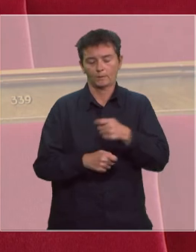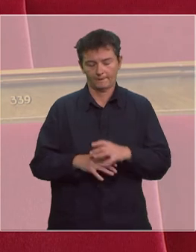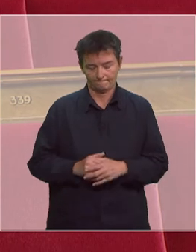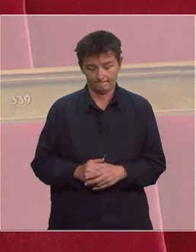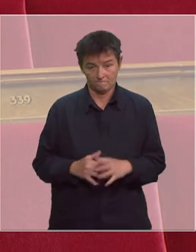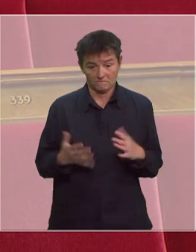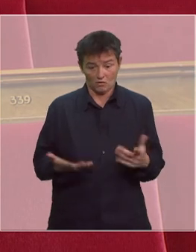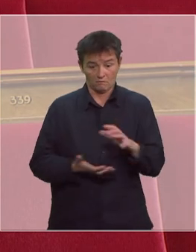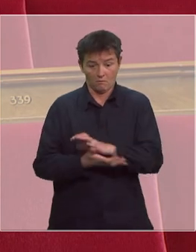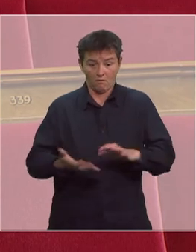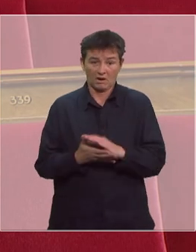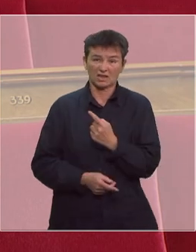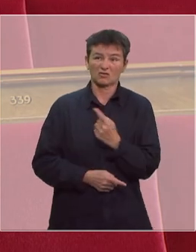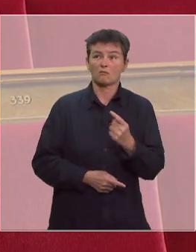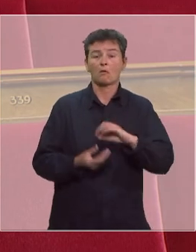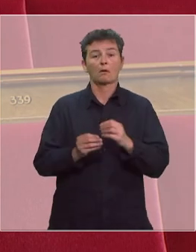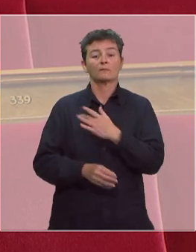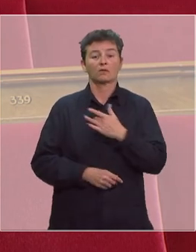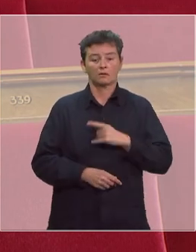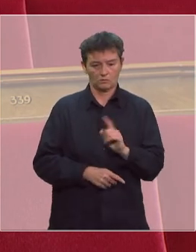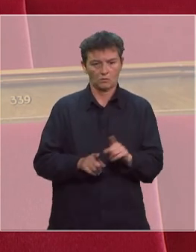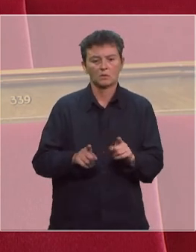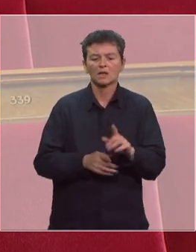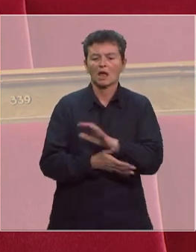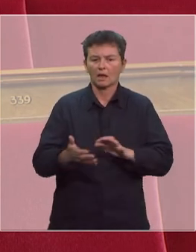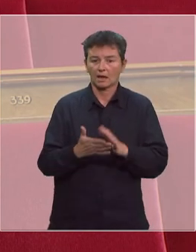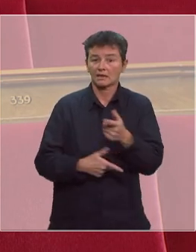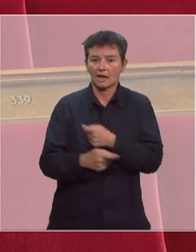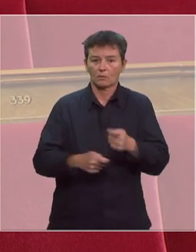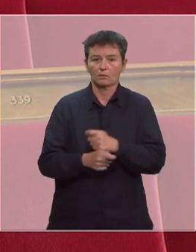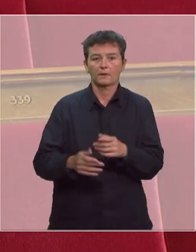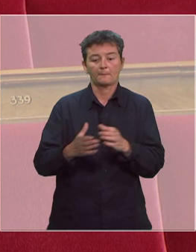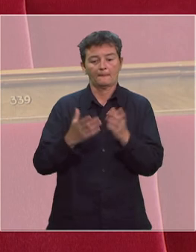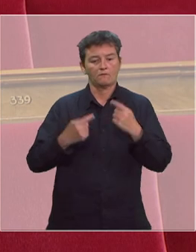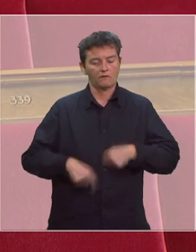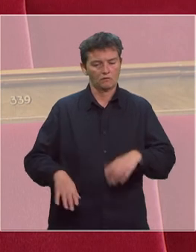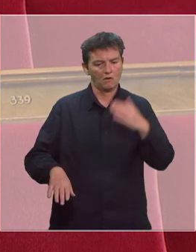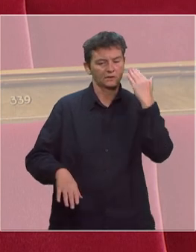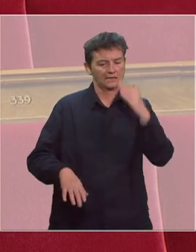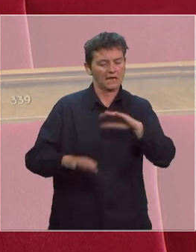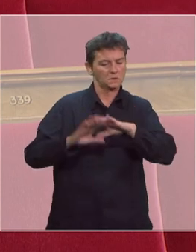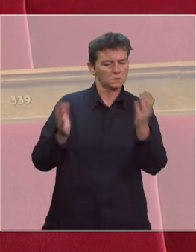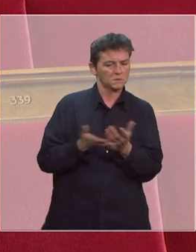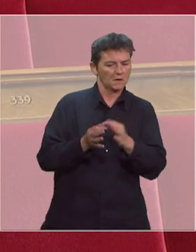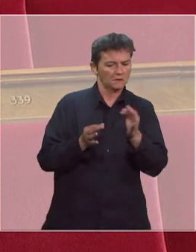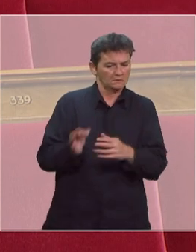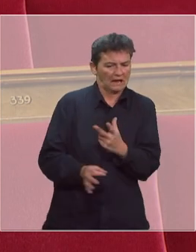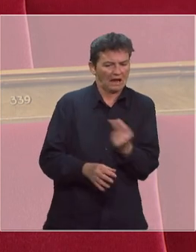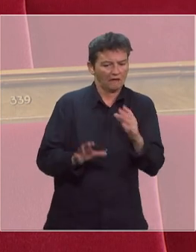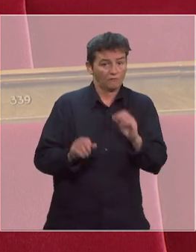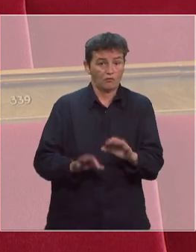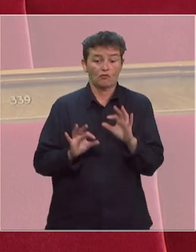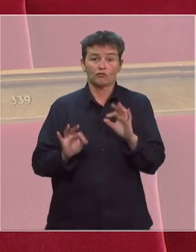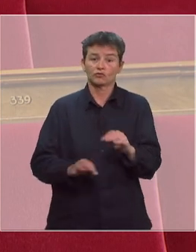que nous traversons n'est pas uniquement sanitaire, mais également économique. Le gouvernement a bien saisi l'ampleur des conséquences en mobilisant une